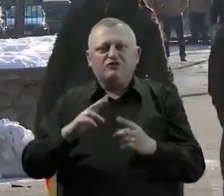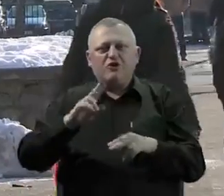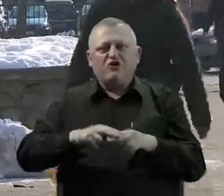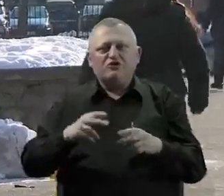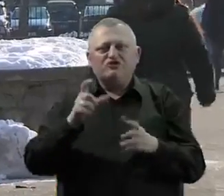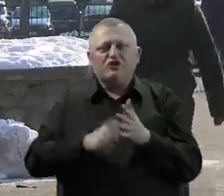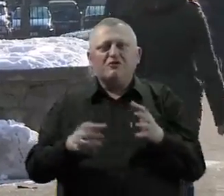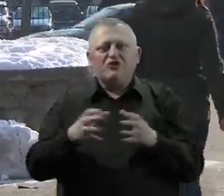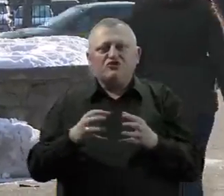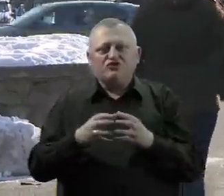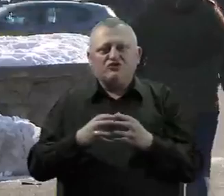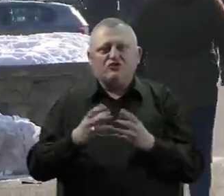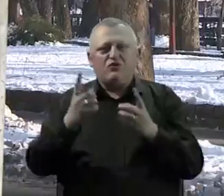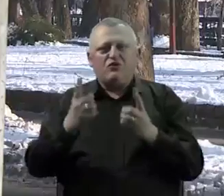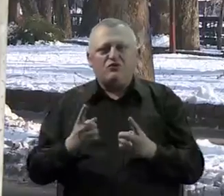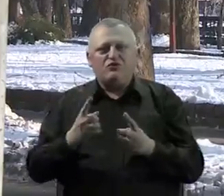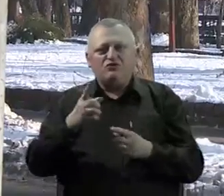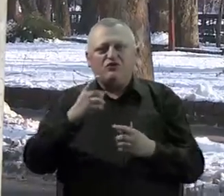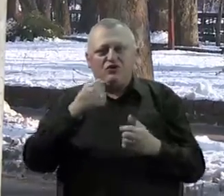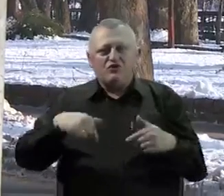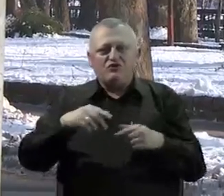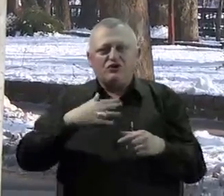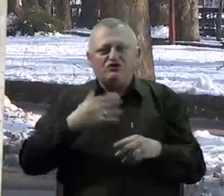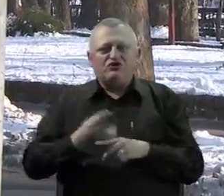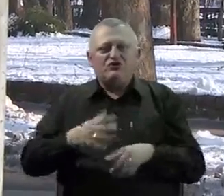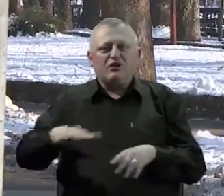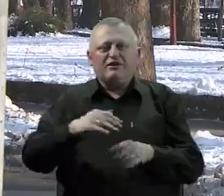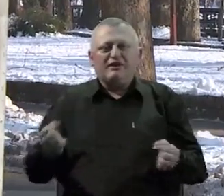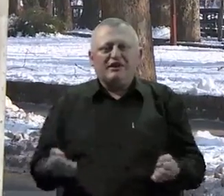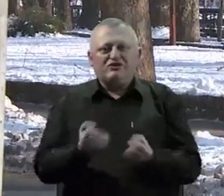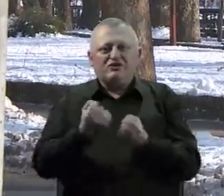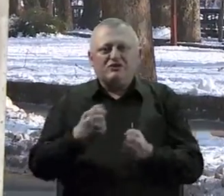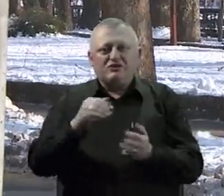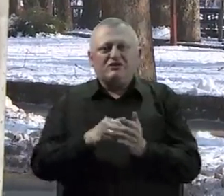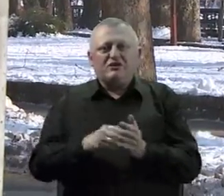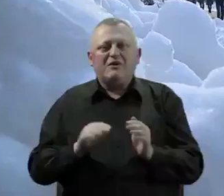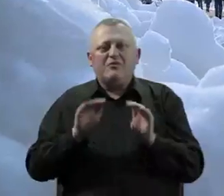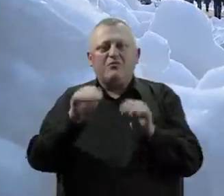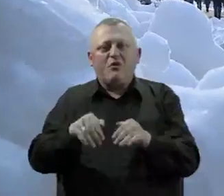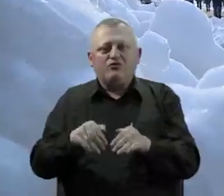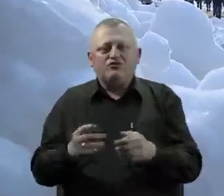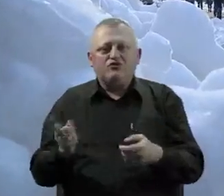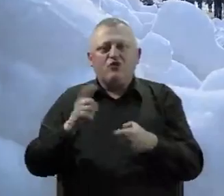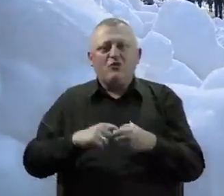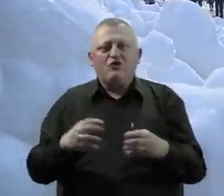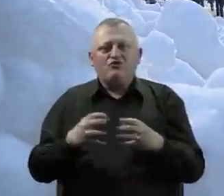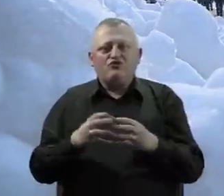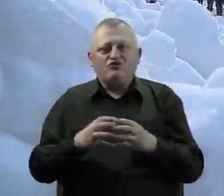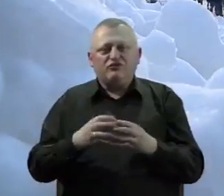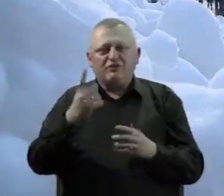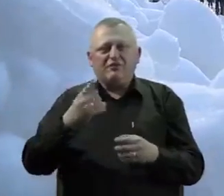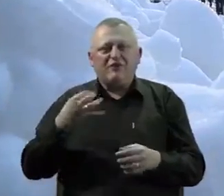ostalim članima društva. Položaj ove populacije u našoj zemlji, ali i u regiji je težak. Zato im treba pomoći da se uklope u društvo.